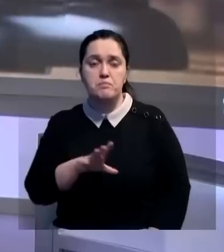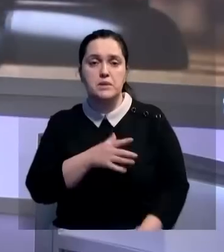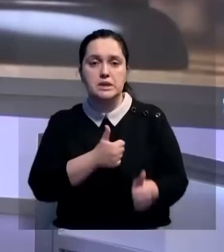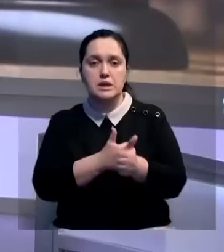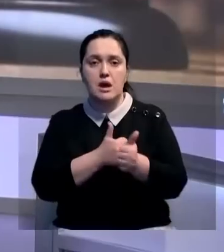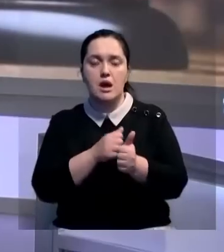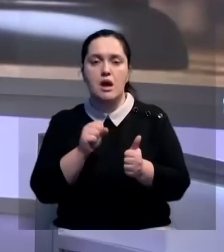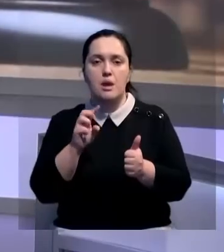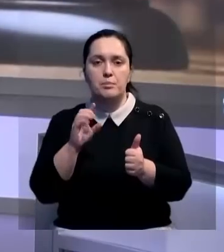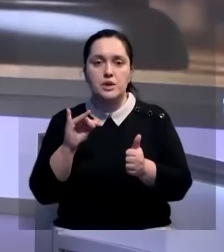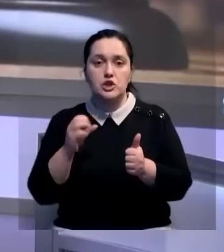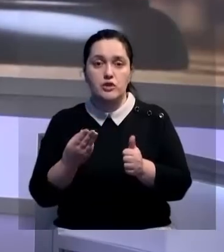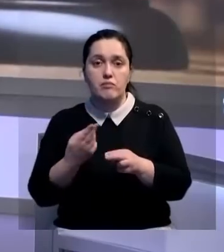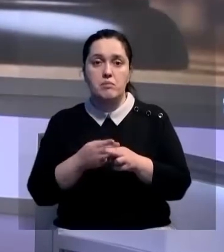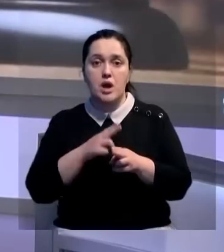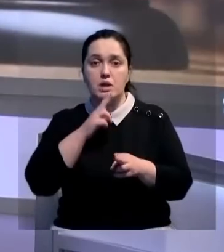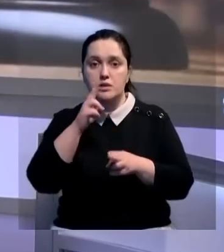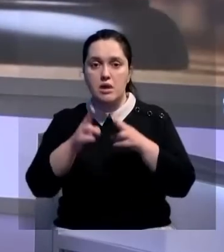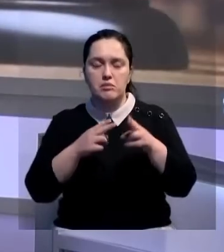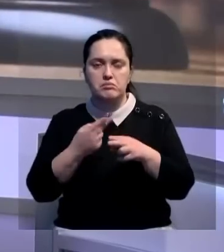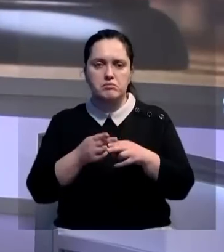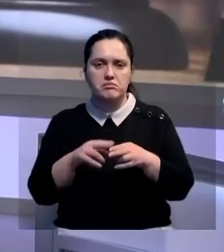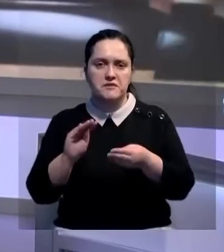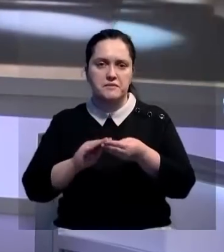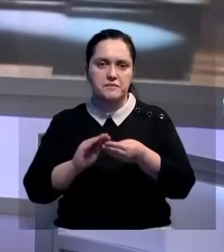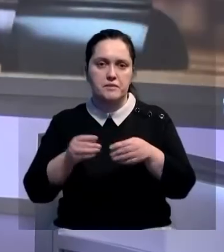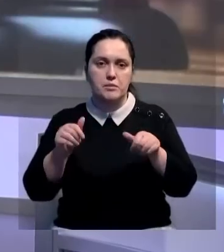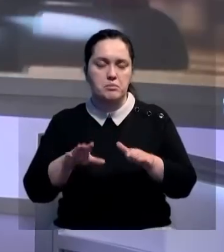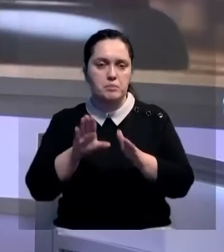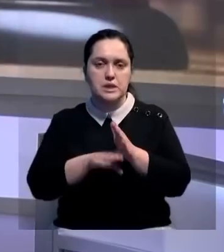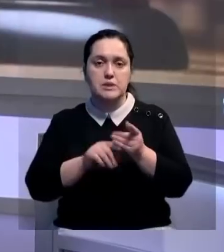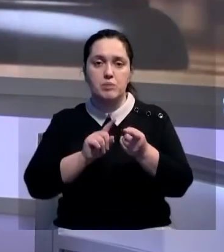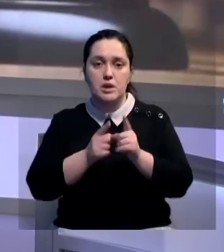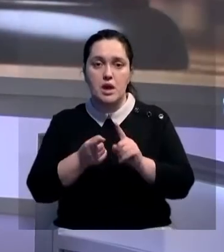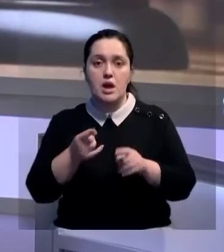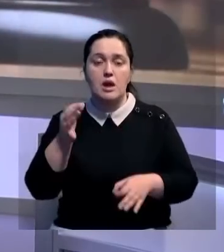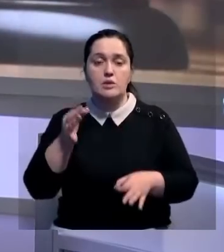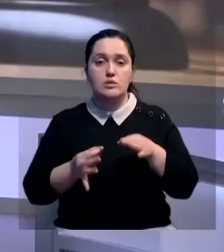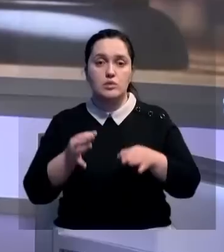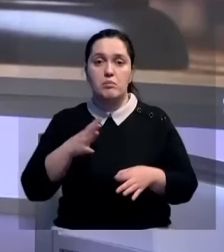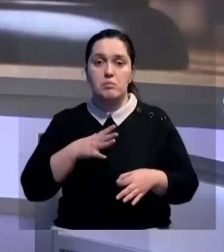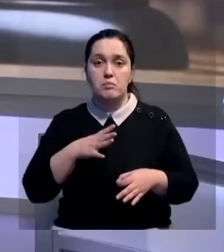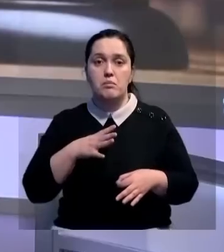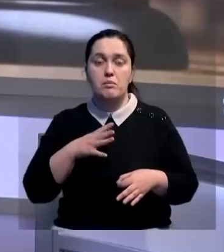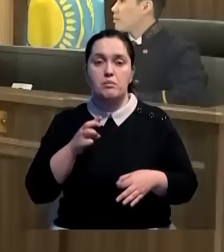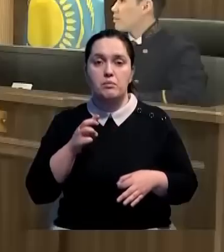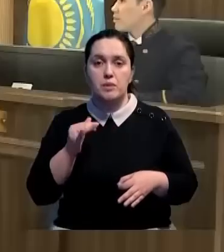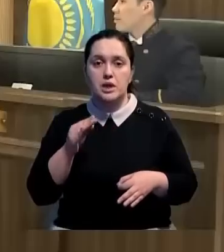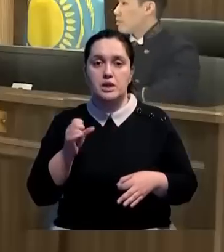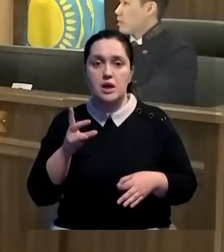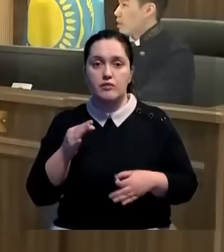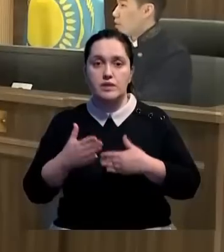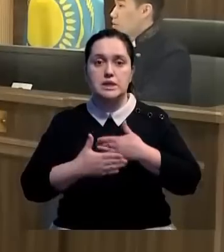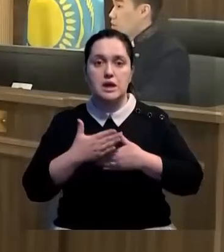бывшего заместителя Олжаса Абишева. В итоге апелляция оставила приговор без изменений. Напомню, ранее суд назначил